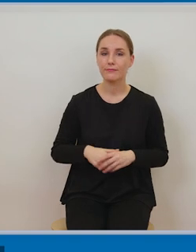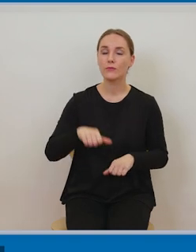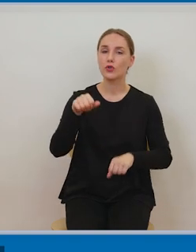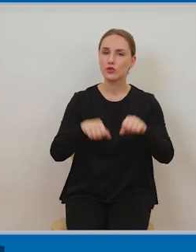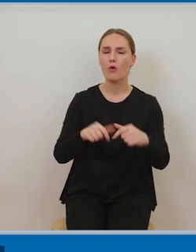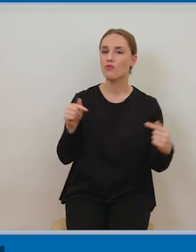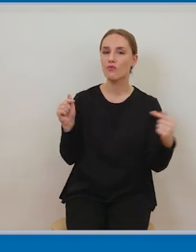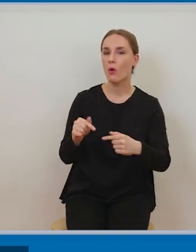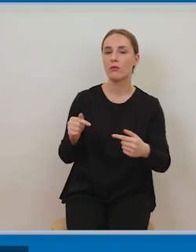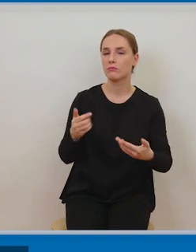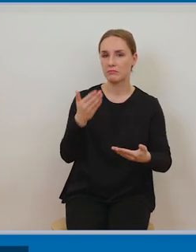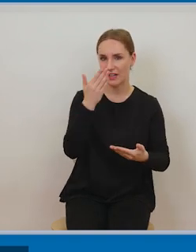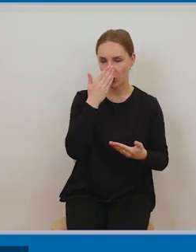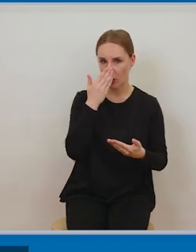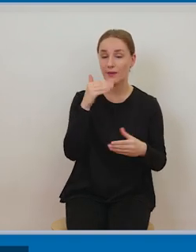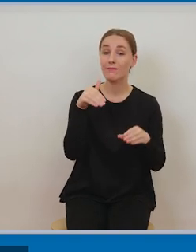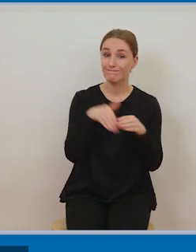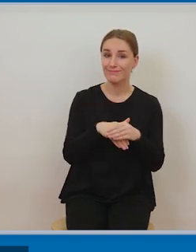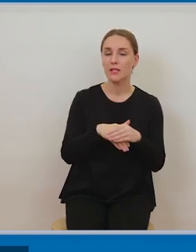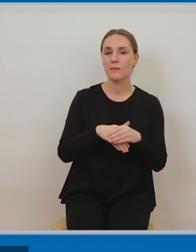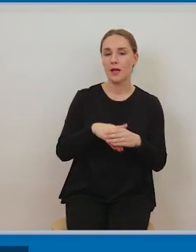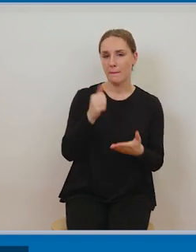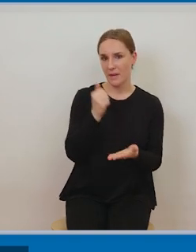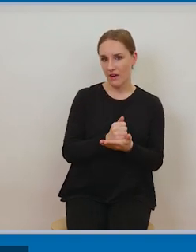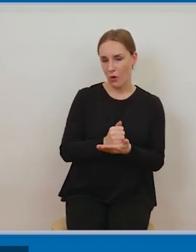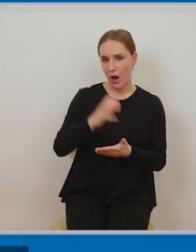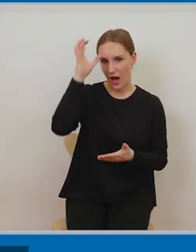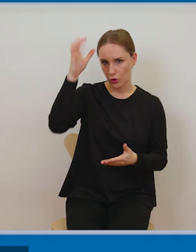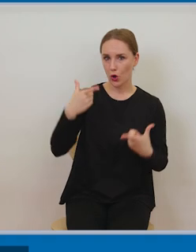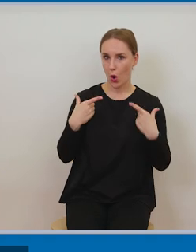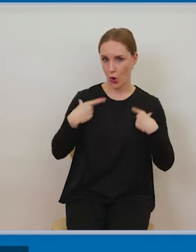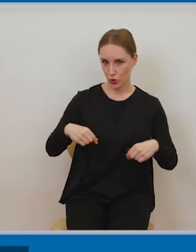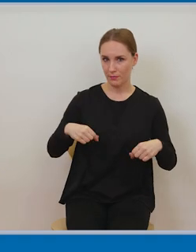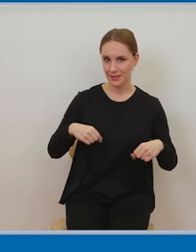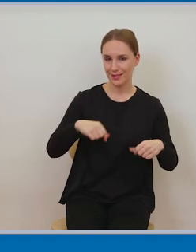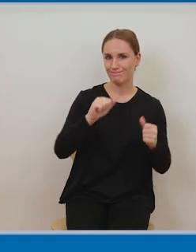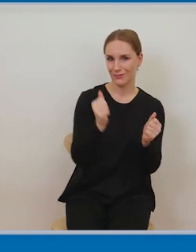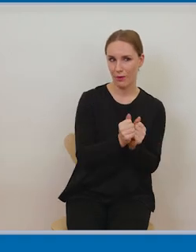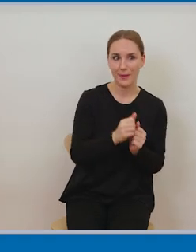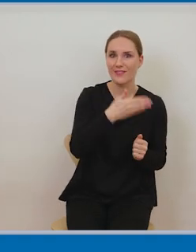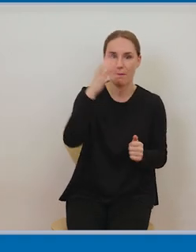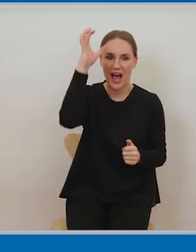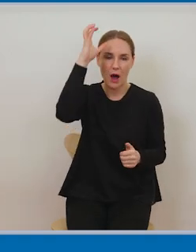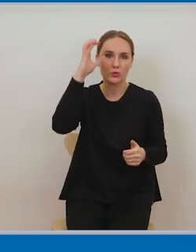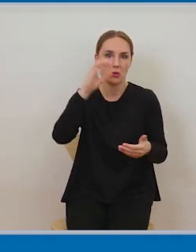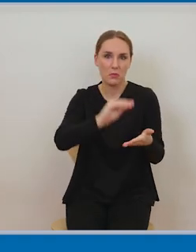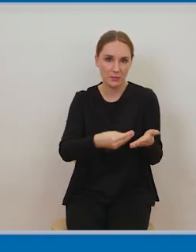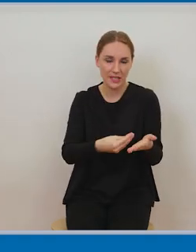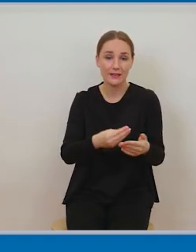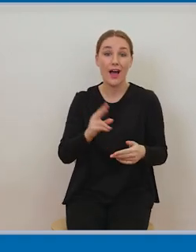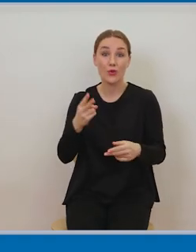związku z wykorzystywaniem fotografii bez oznaczenia autorstwa, jak i naruszenia autorskich praw majątkowych, ponieważ ta fotografia została